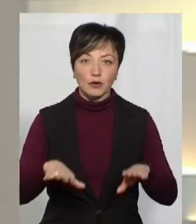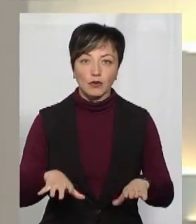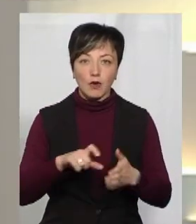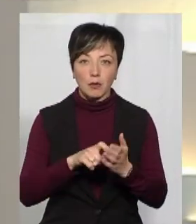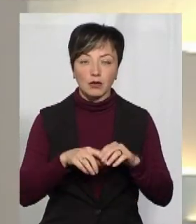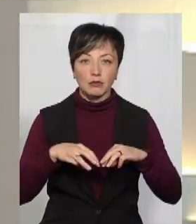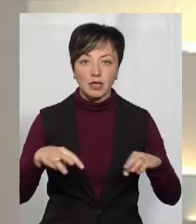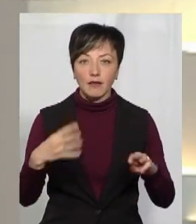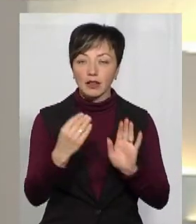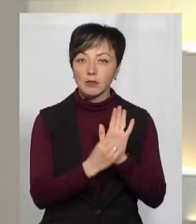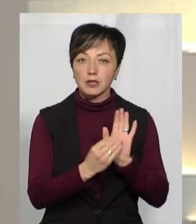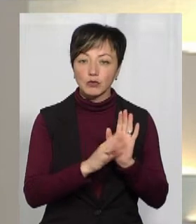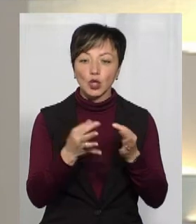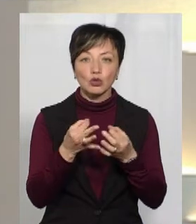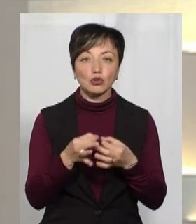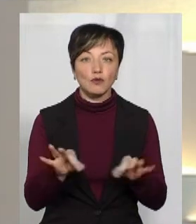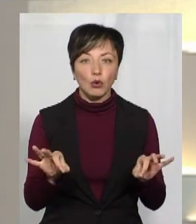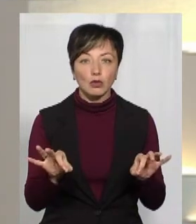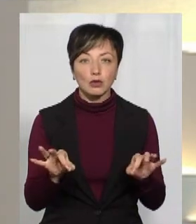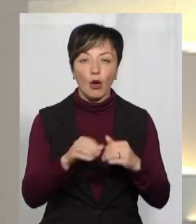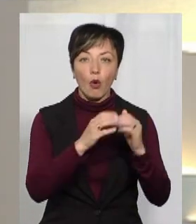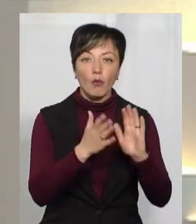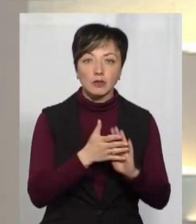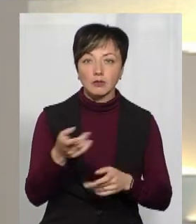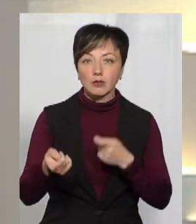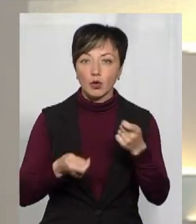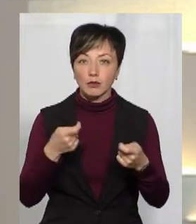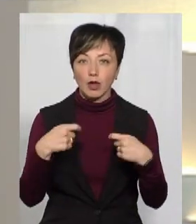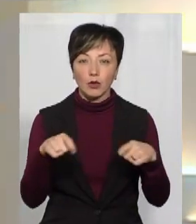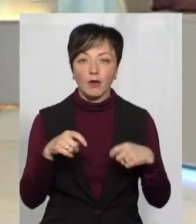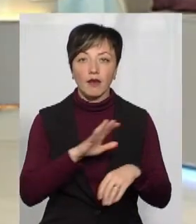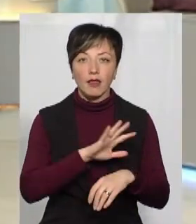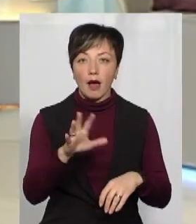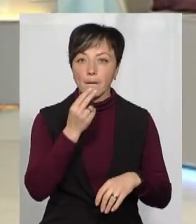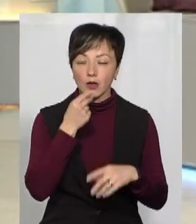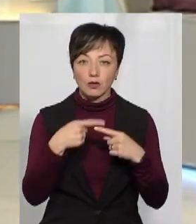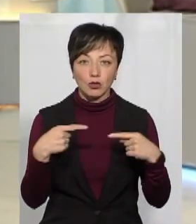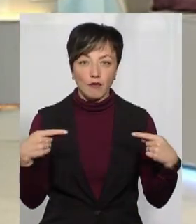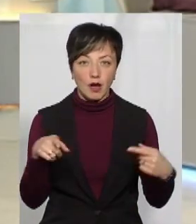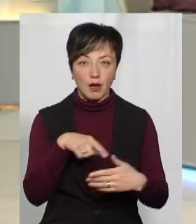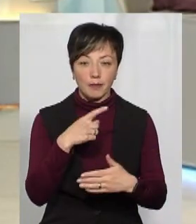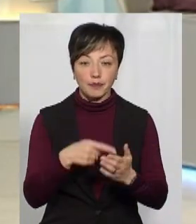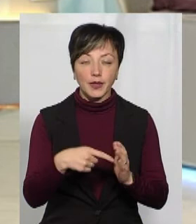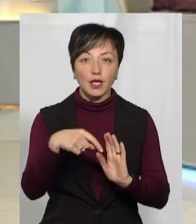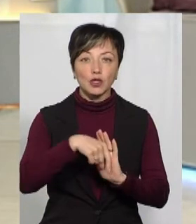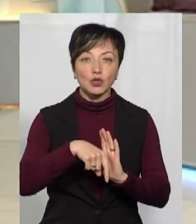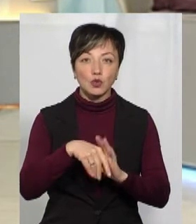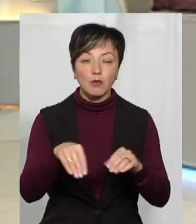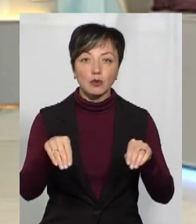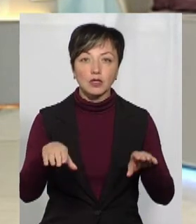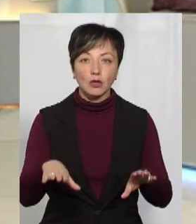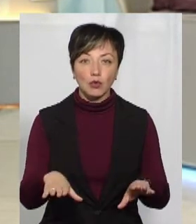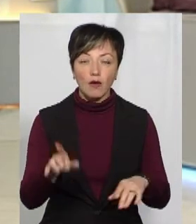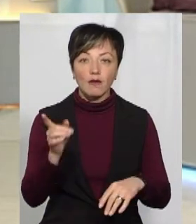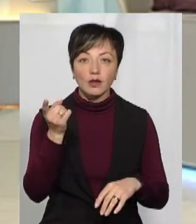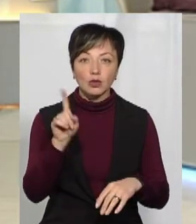тлумачите? От написане, що там буде дозволено оптову і роздрібну торгівлю непродовольчими товарами. Вся суть постанови, вона